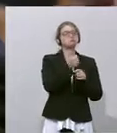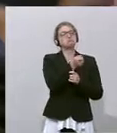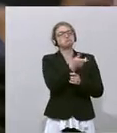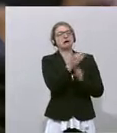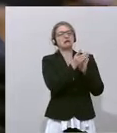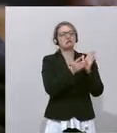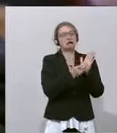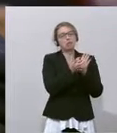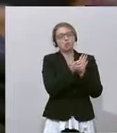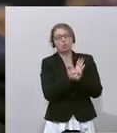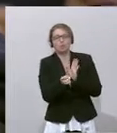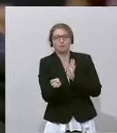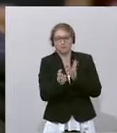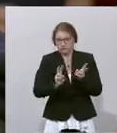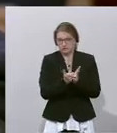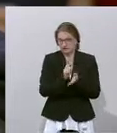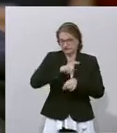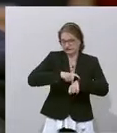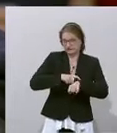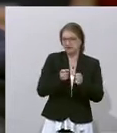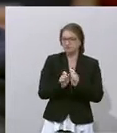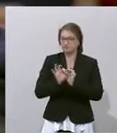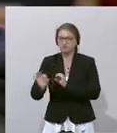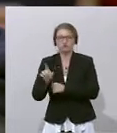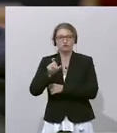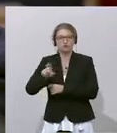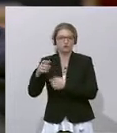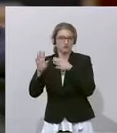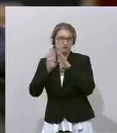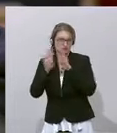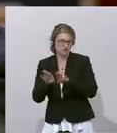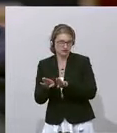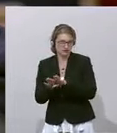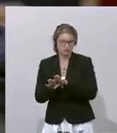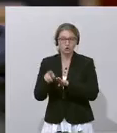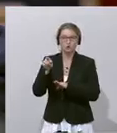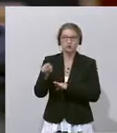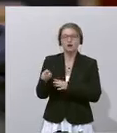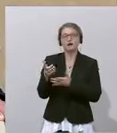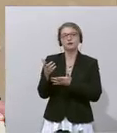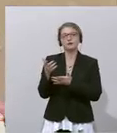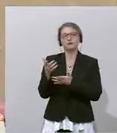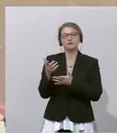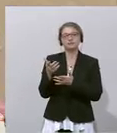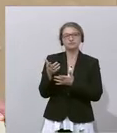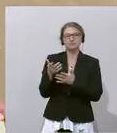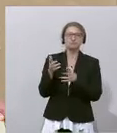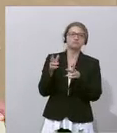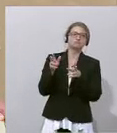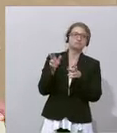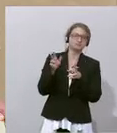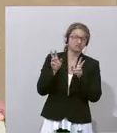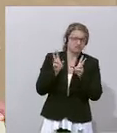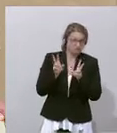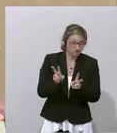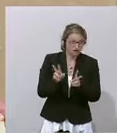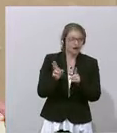Wochenzeitschrift gebracht hat und möglicherweise einen damit als Antwort gedachten False-Flag-Angriff mit